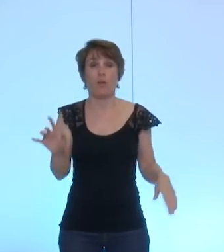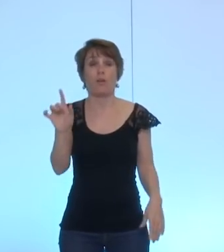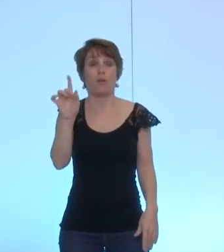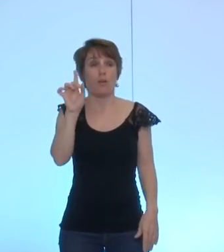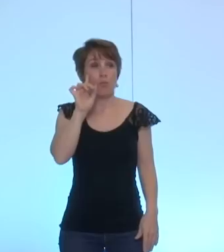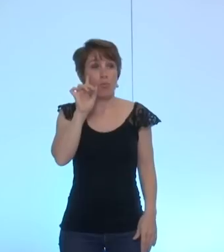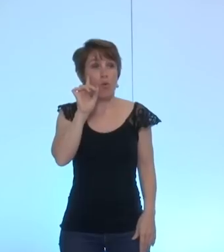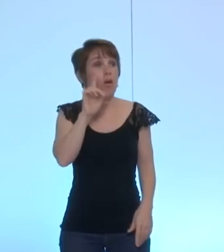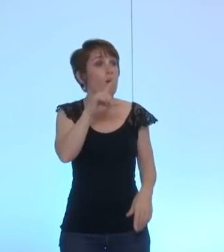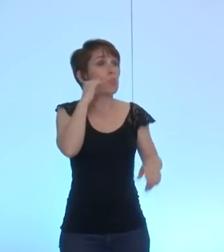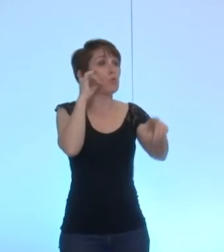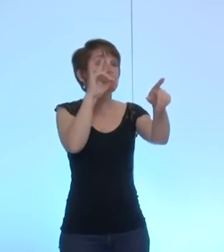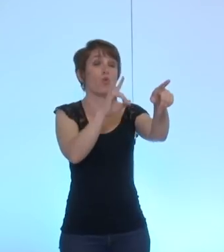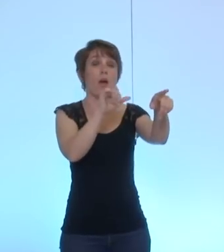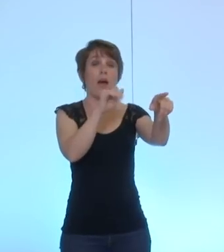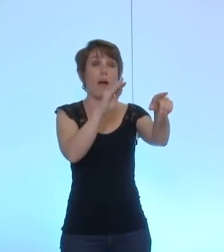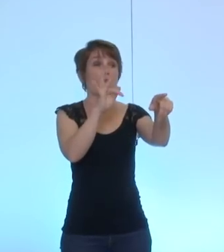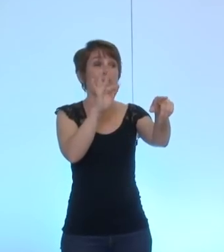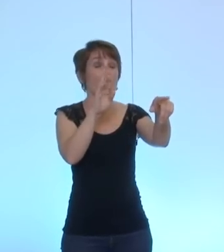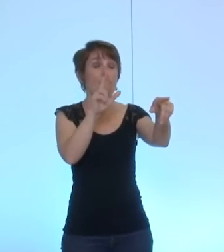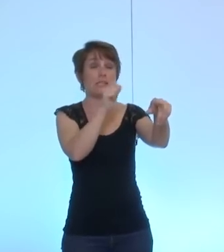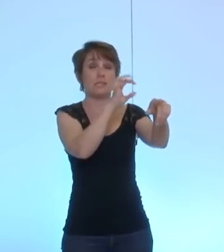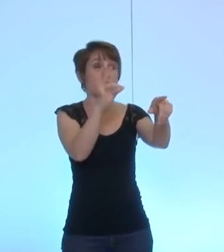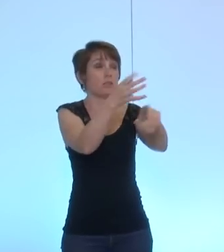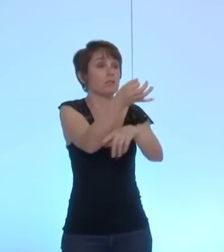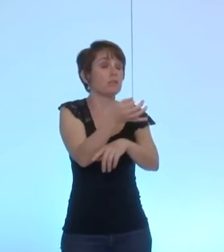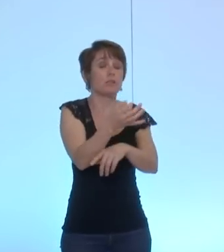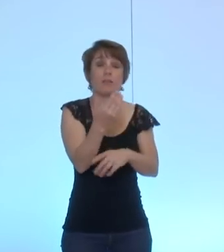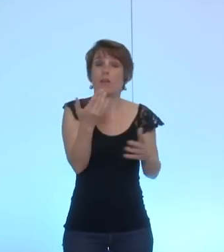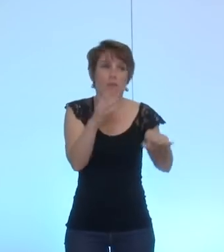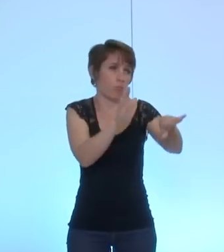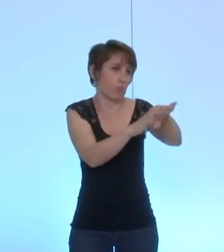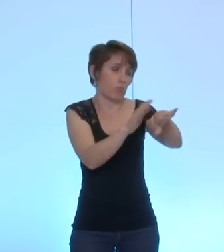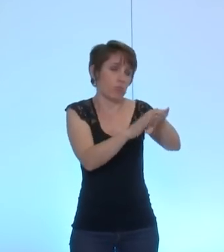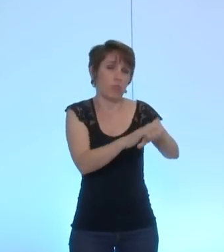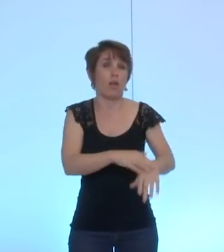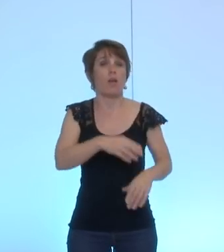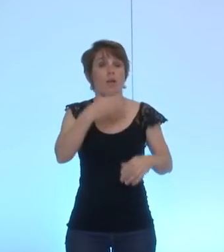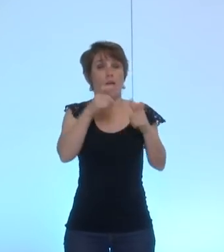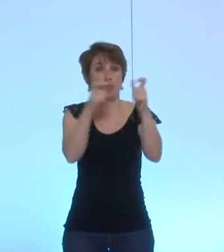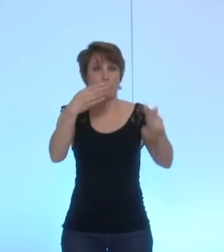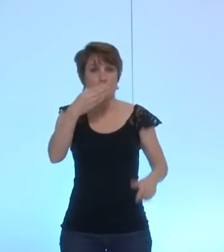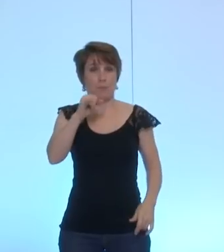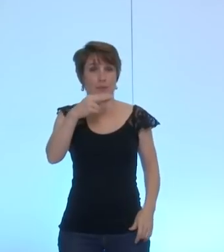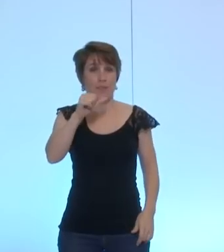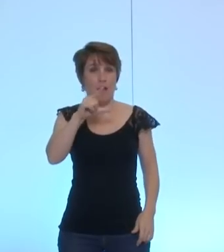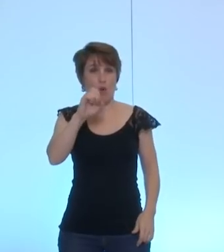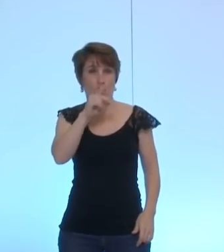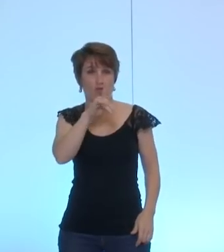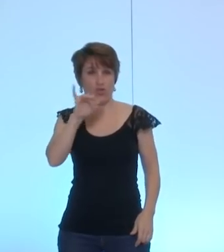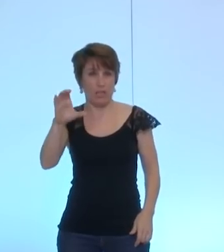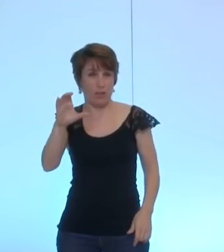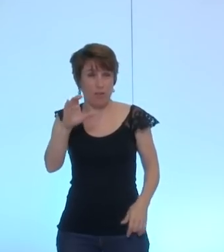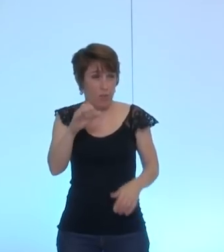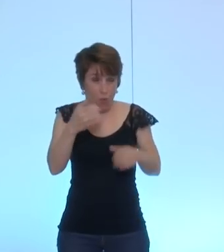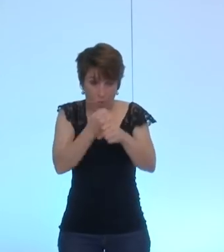on ne peut pas réduire mine à logique à l'industrie des composants électroniques. Enfin, quelle